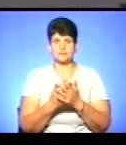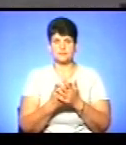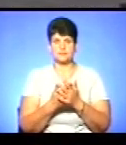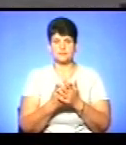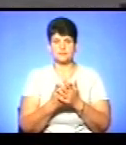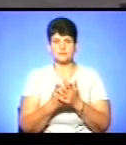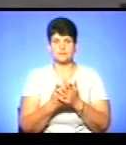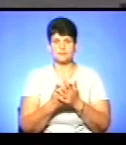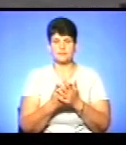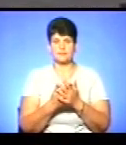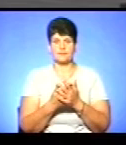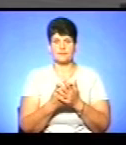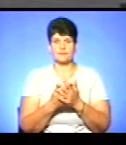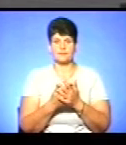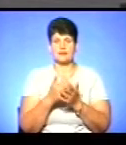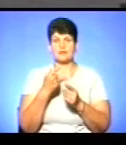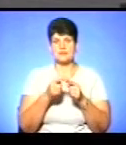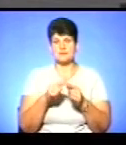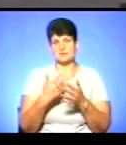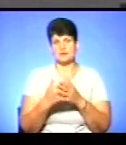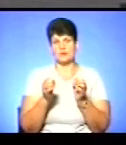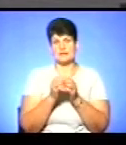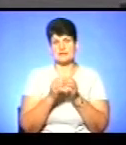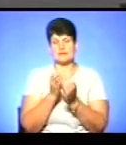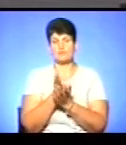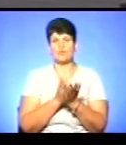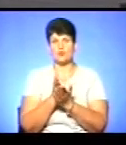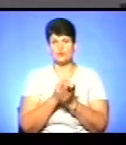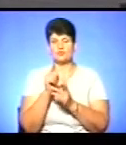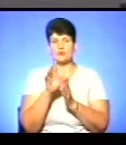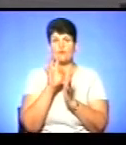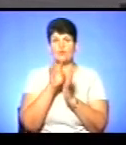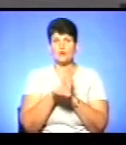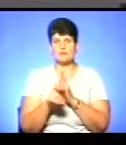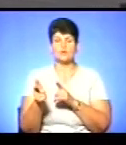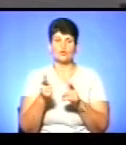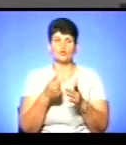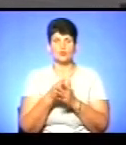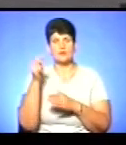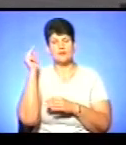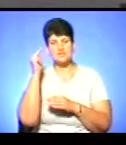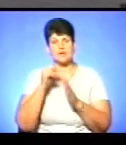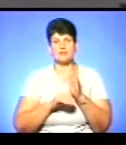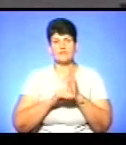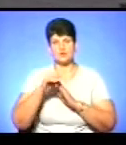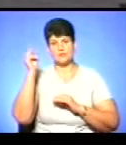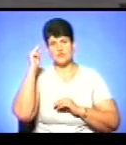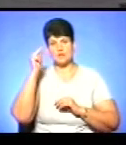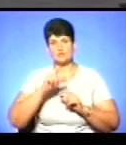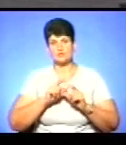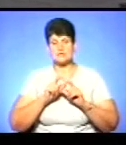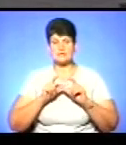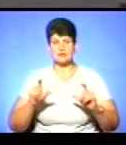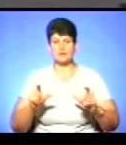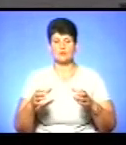належать майже 10 послуг, і в них входить, наприклад, підготовка до навчання в вищому навчальному закладі, поділ